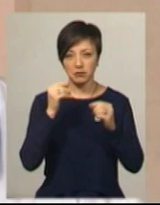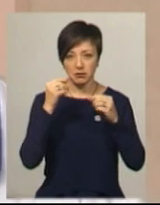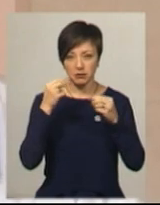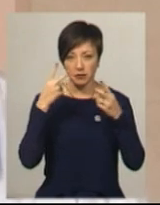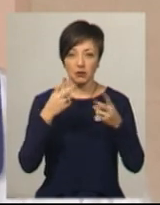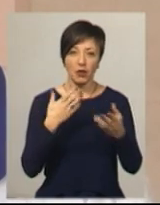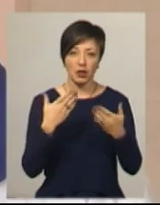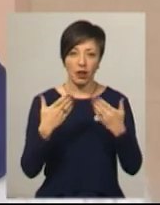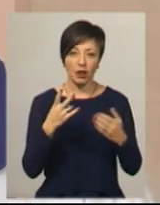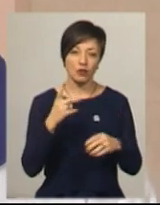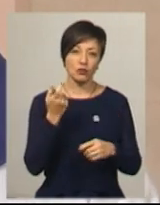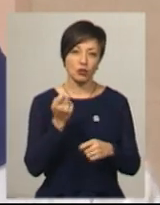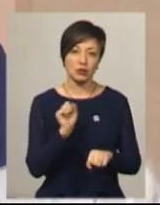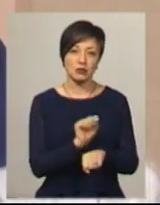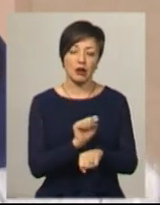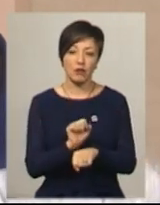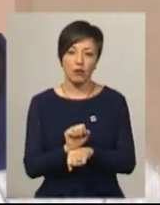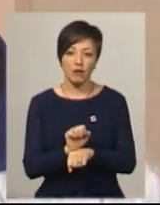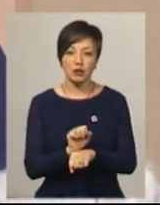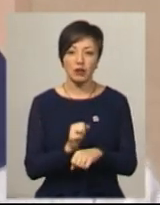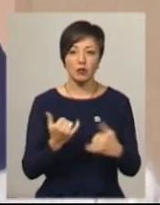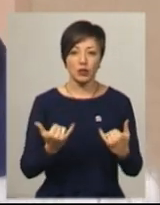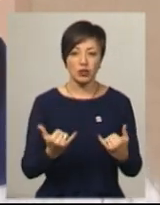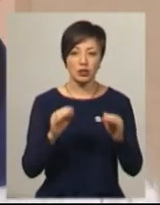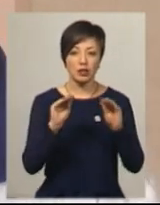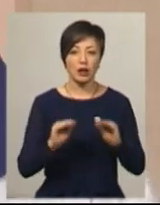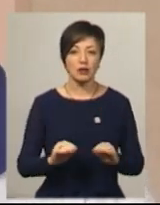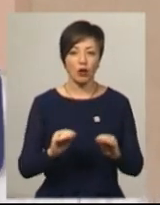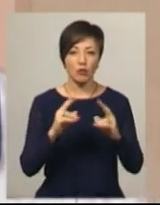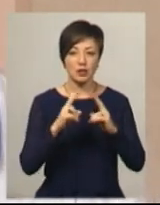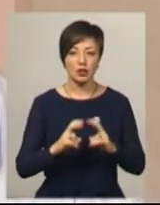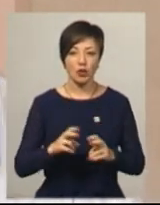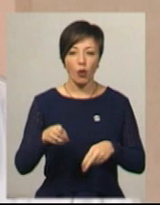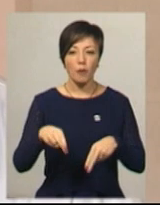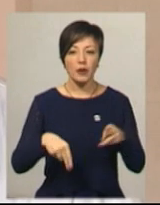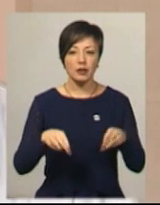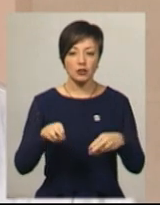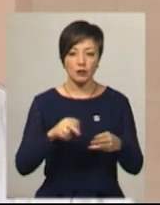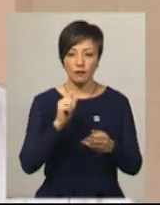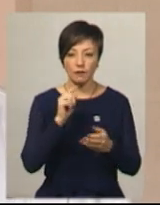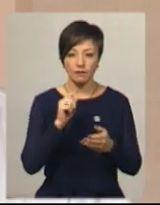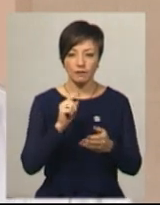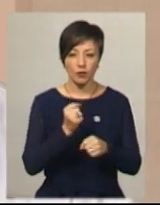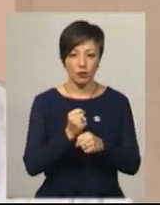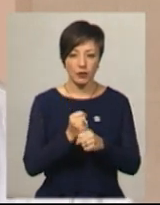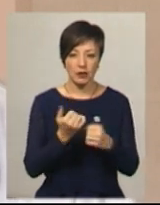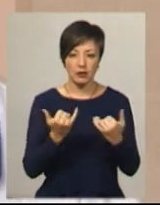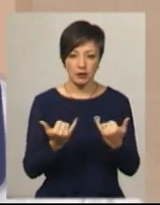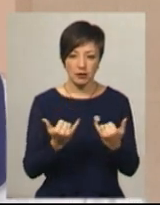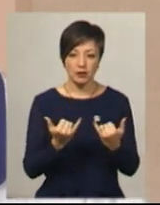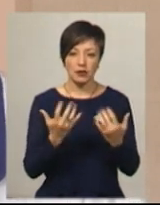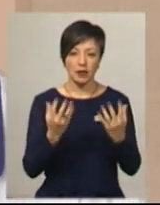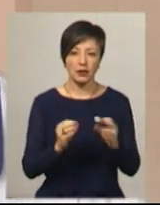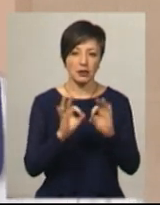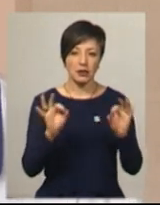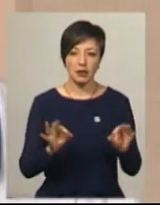контактна, проте загальмована. По нинішніх даних обстеження, оперативних нейрохірургічних втручань, на ці дані, що ми маємо,